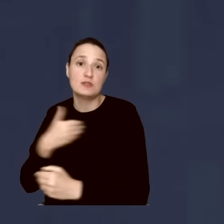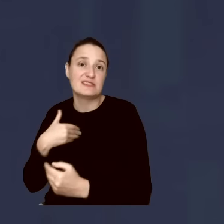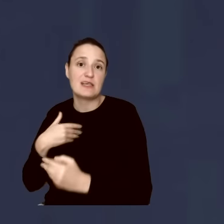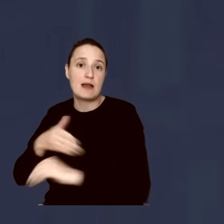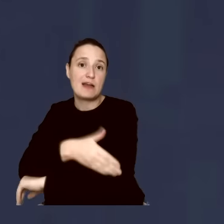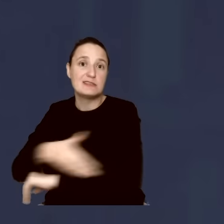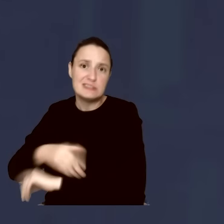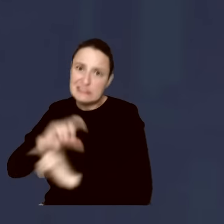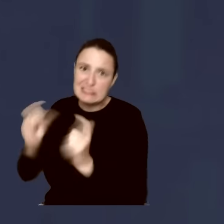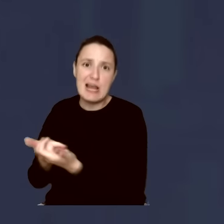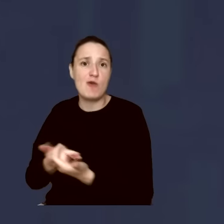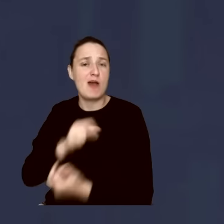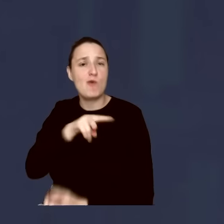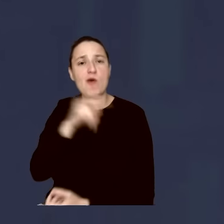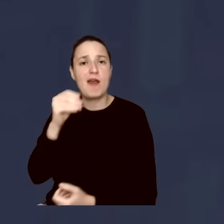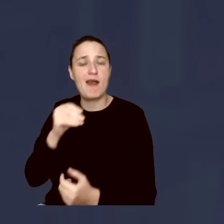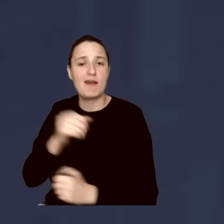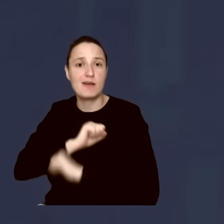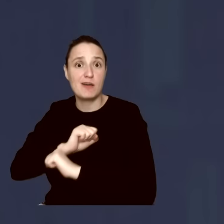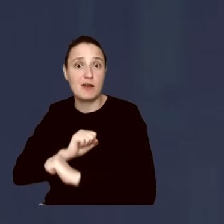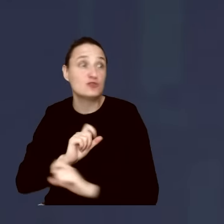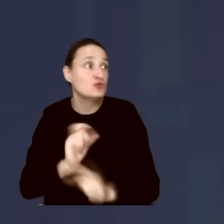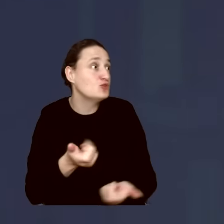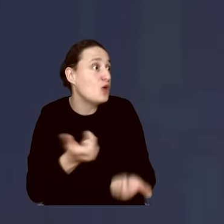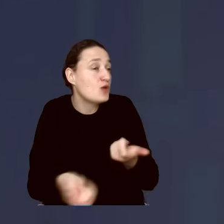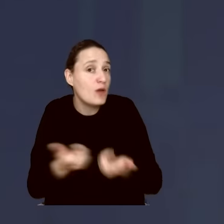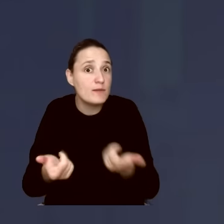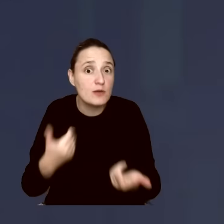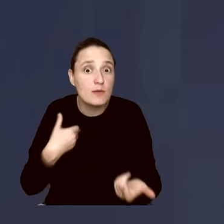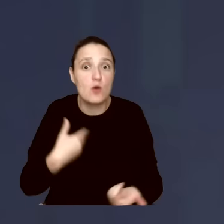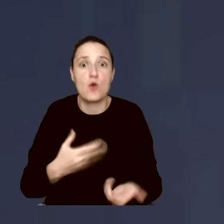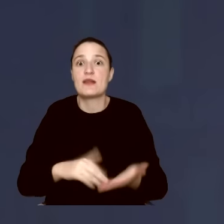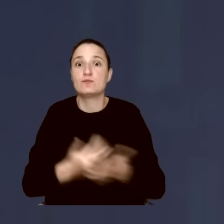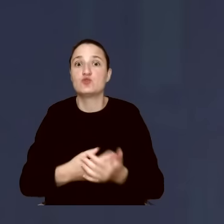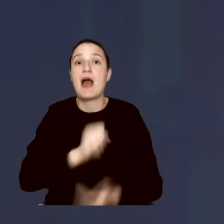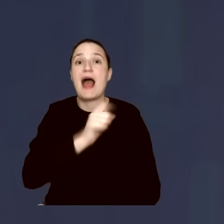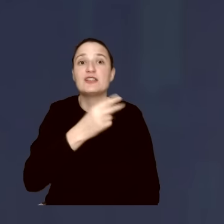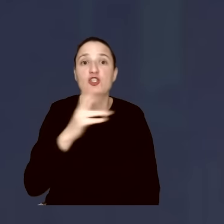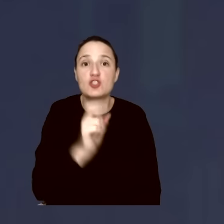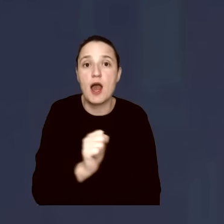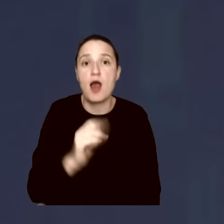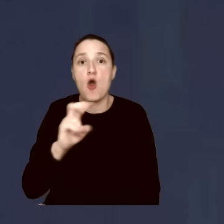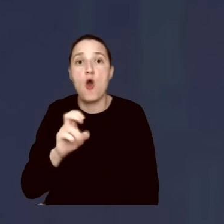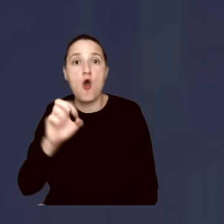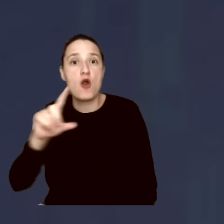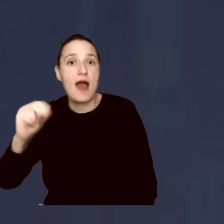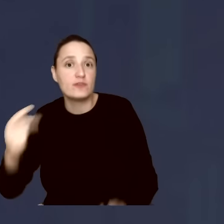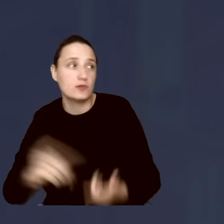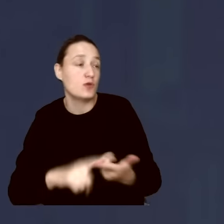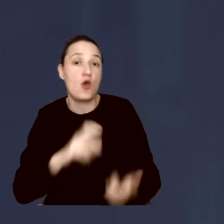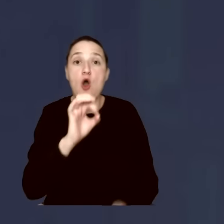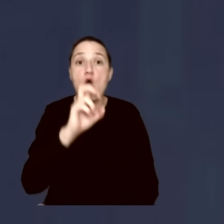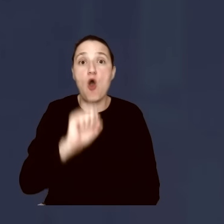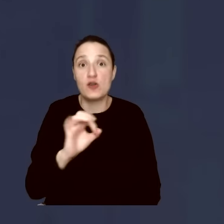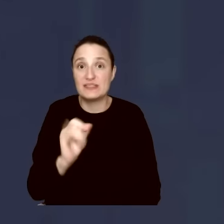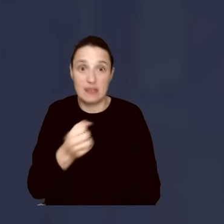wspólnoty europejskiej. Co oni wtedy wyrabiali? Co wyrabiała Agnieszka Holand? Co wyrabiała pani Jochojska, europosłanka Platformy Obywatelskiej?